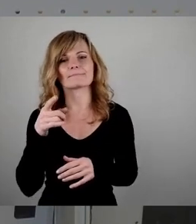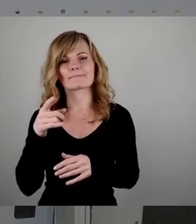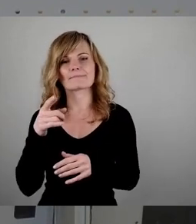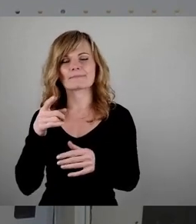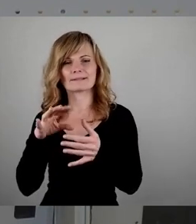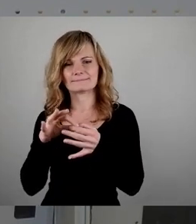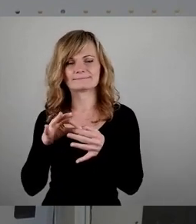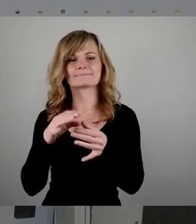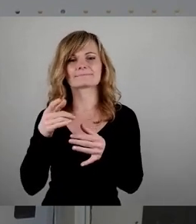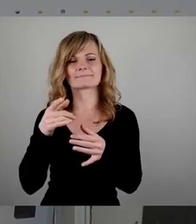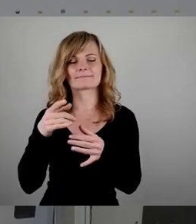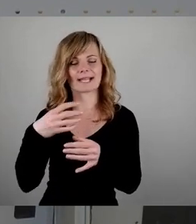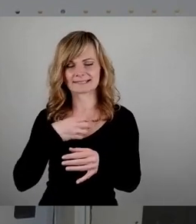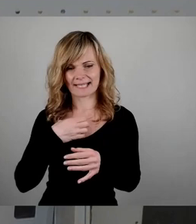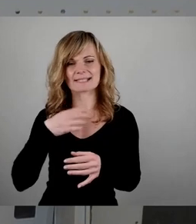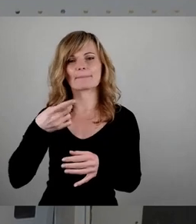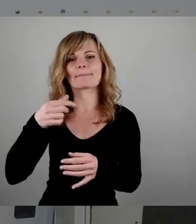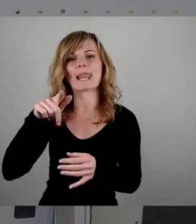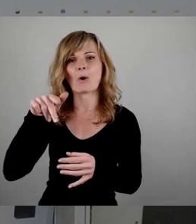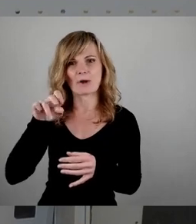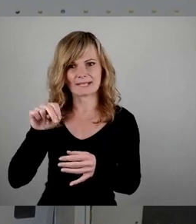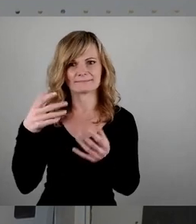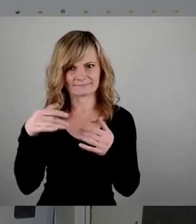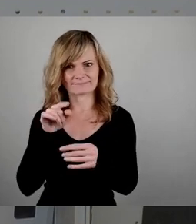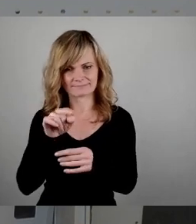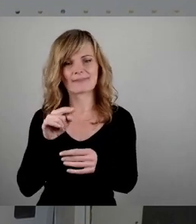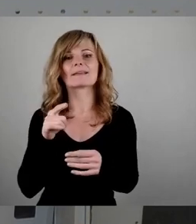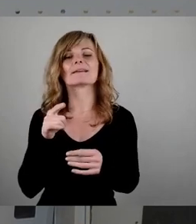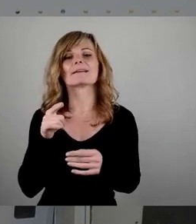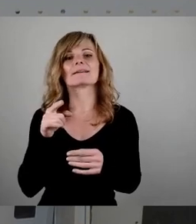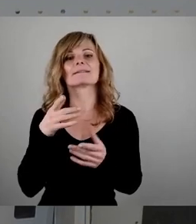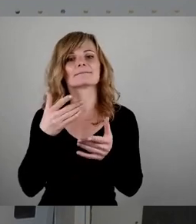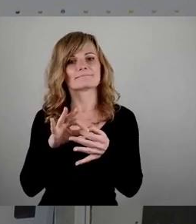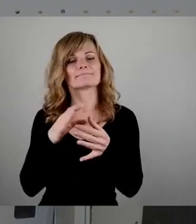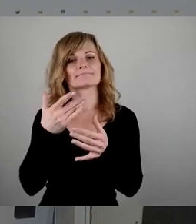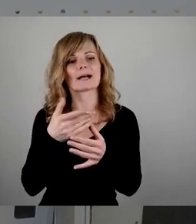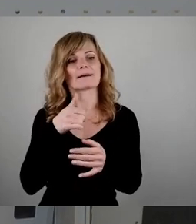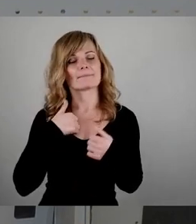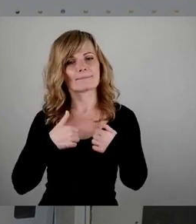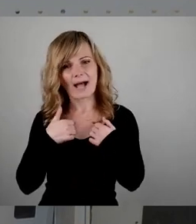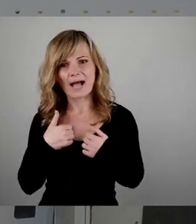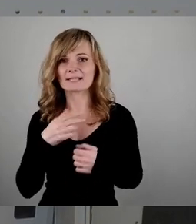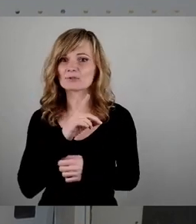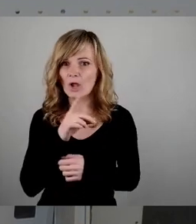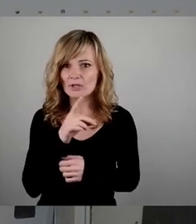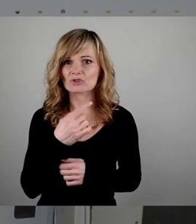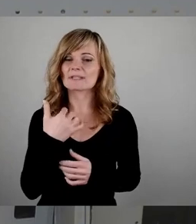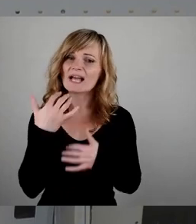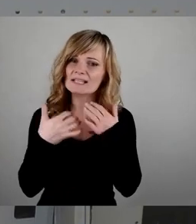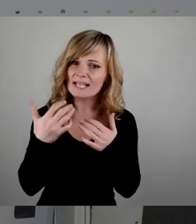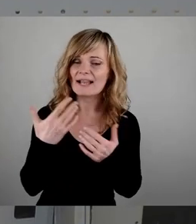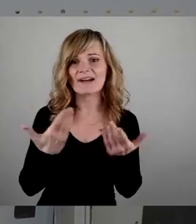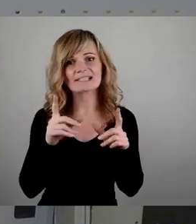und vorgetragen haben, was das Bad in Dölchen für sie bedeutet. Das hat mich